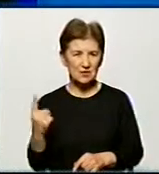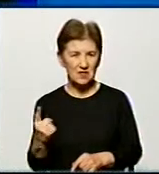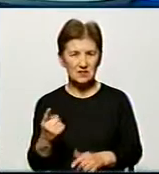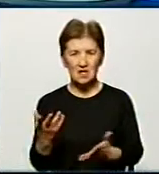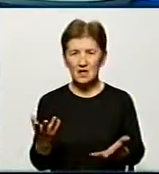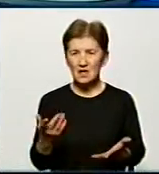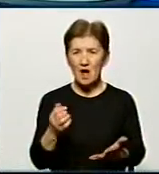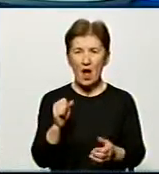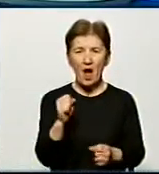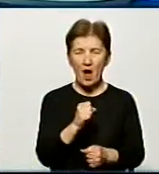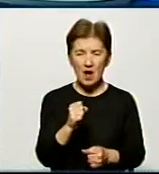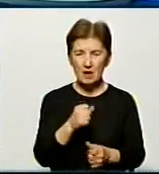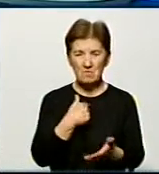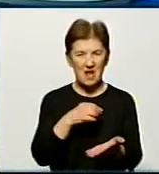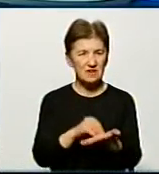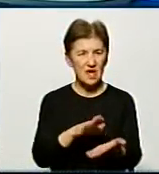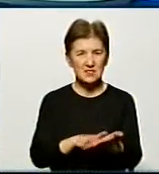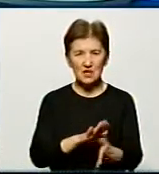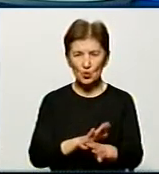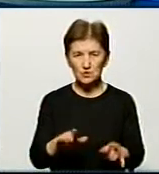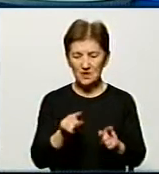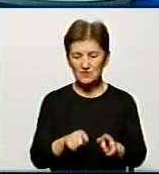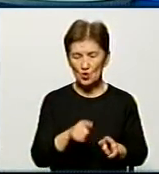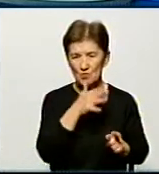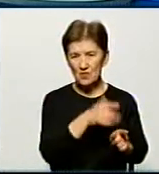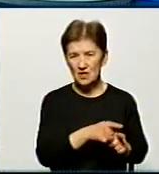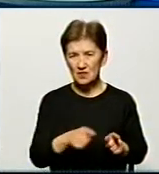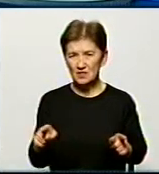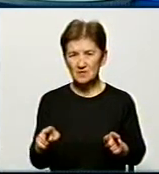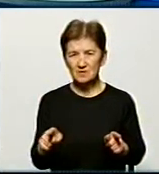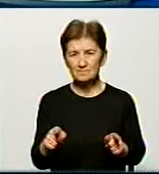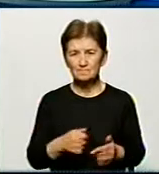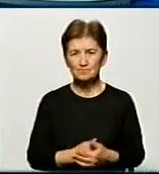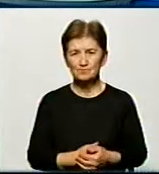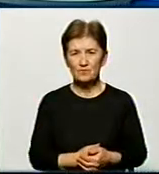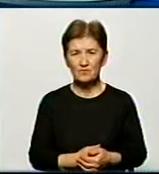не зареєстрували в цьому епідемічному сезоні, але ще не кінець.